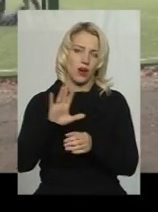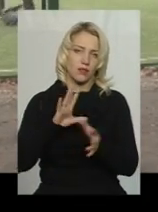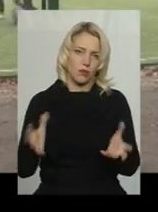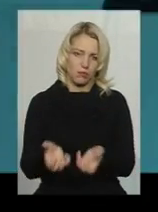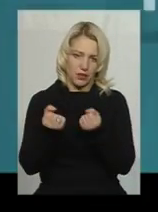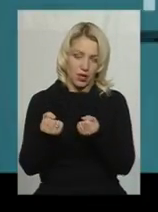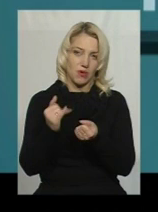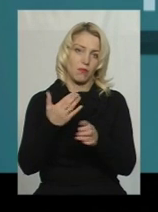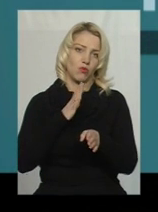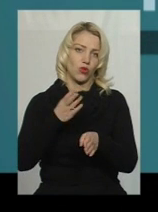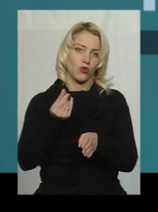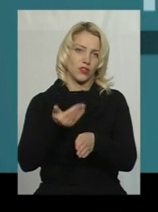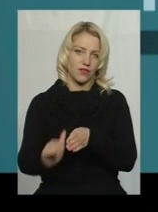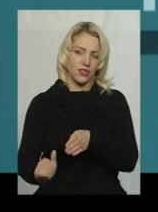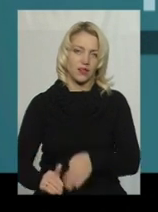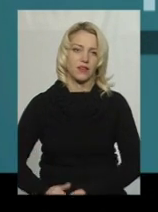будівни кошти.